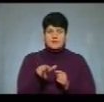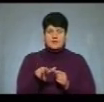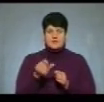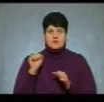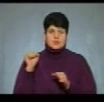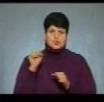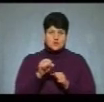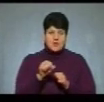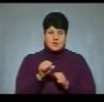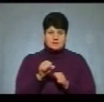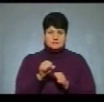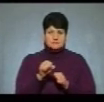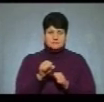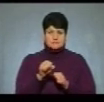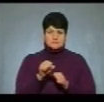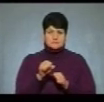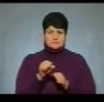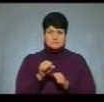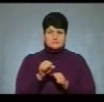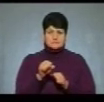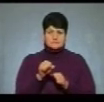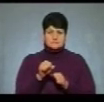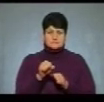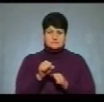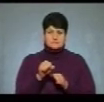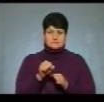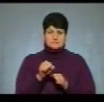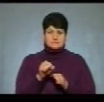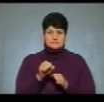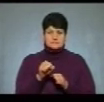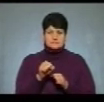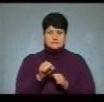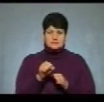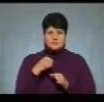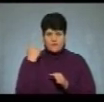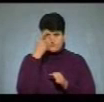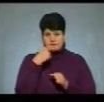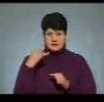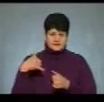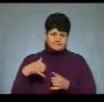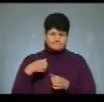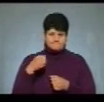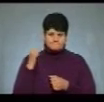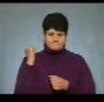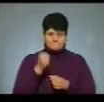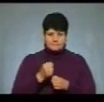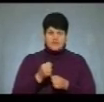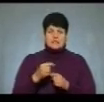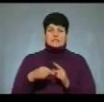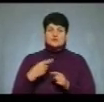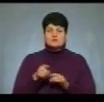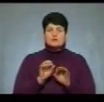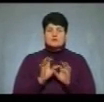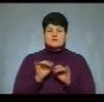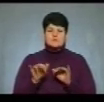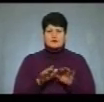в область голови. Наступним пояснення у